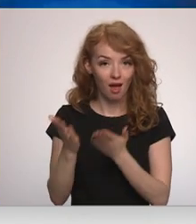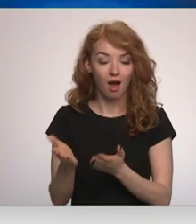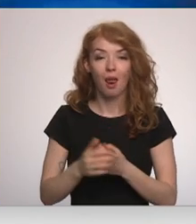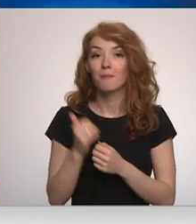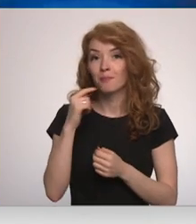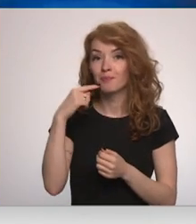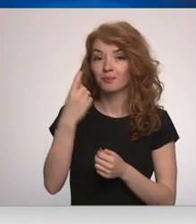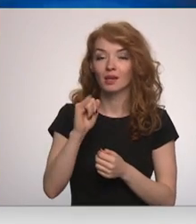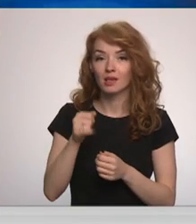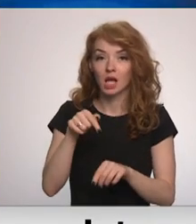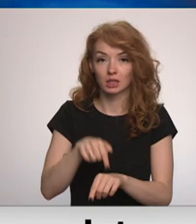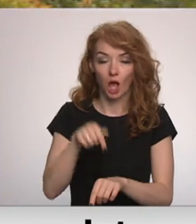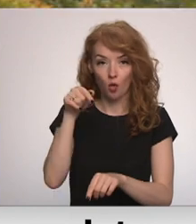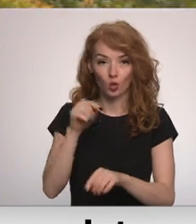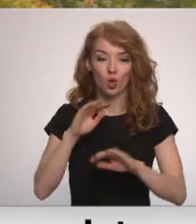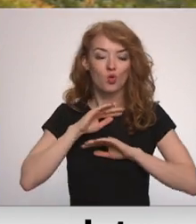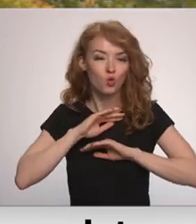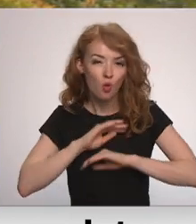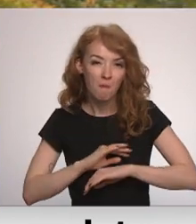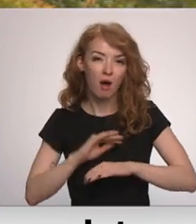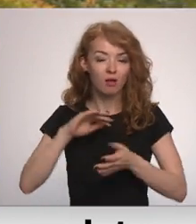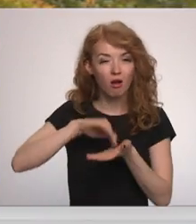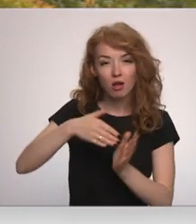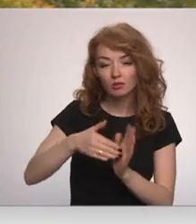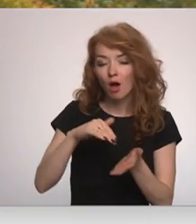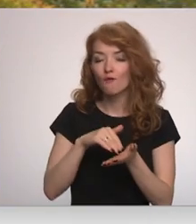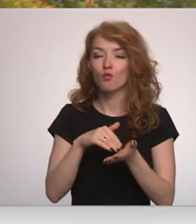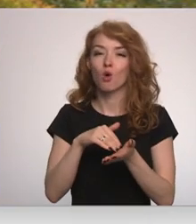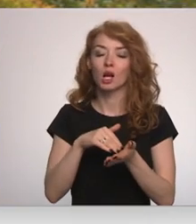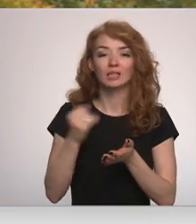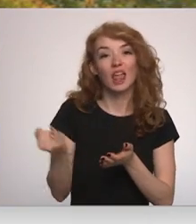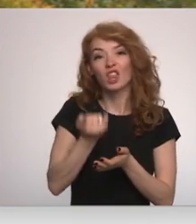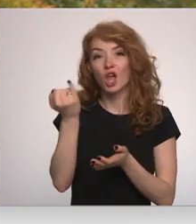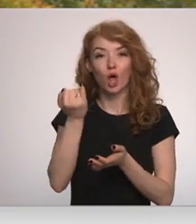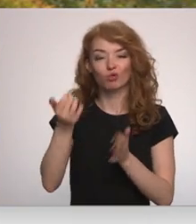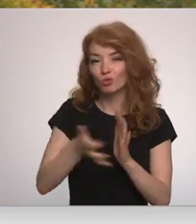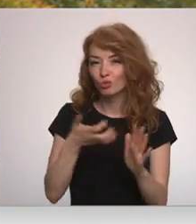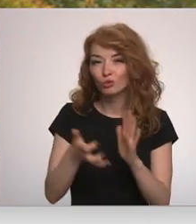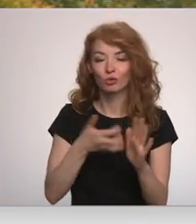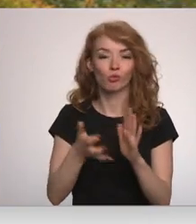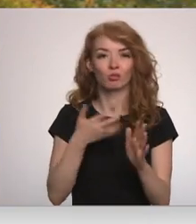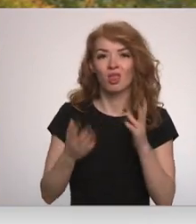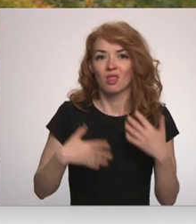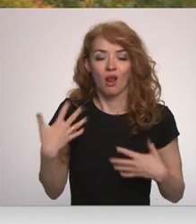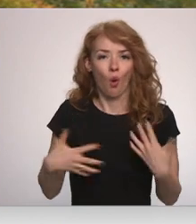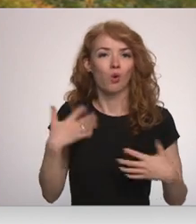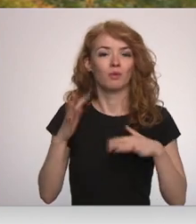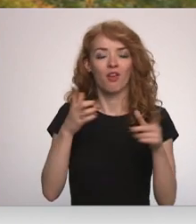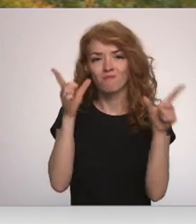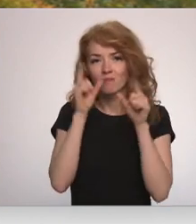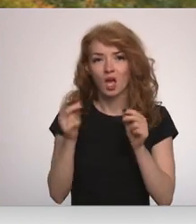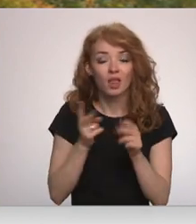mums šī sajūta, nomākties garastāvoklis, interešu trūkums, trauksmi vai miega